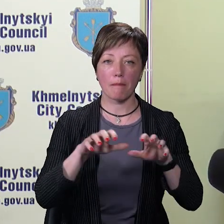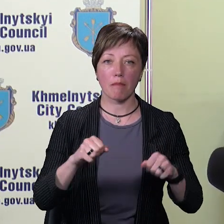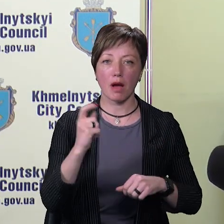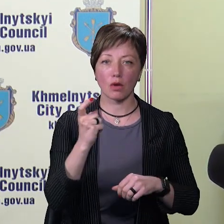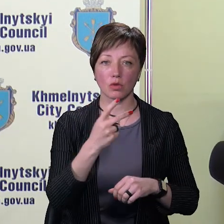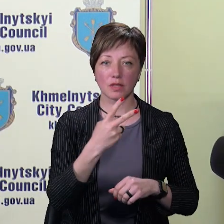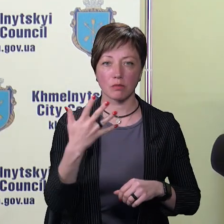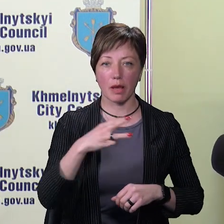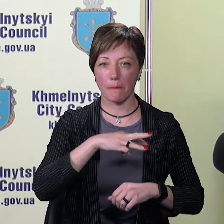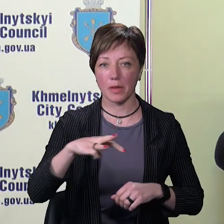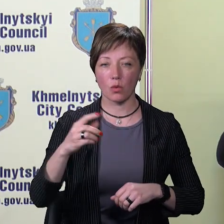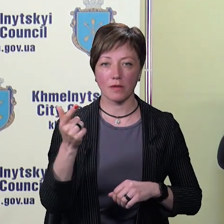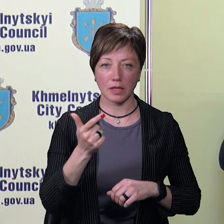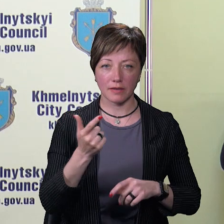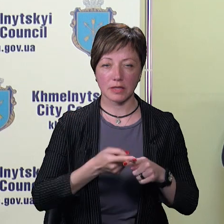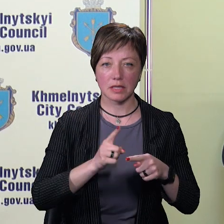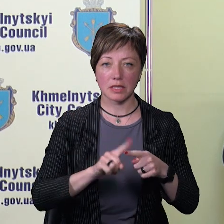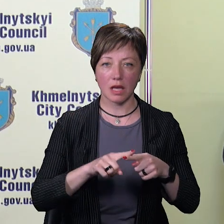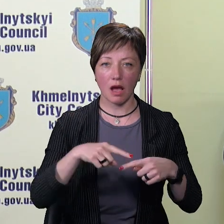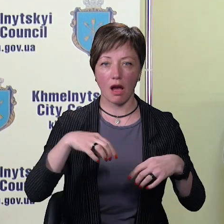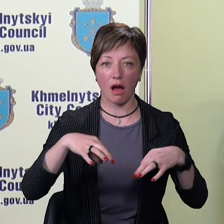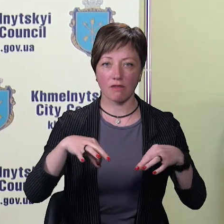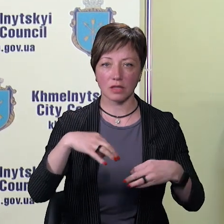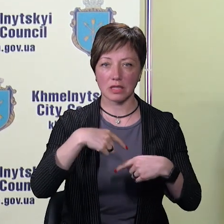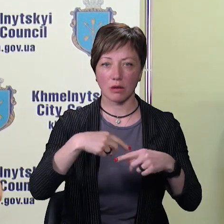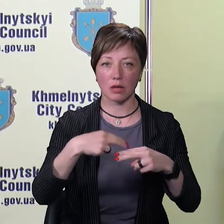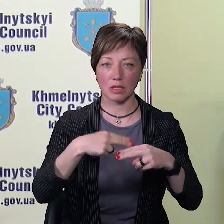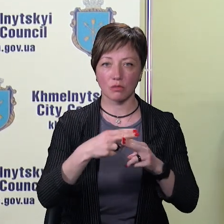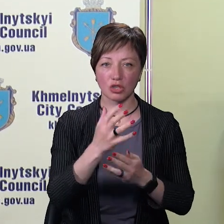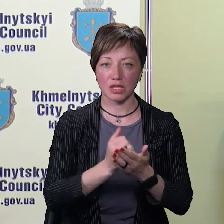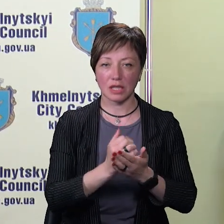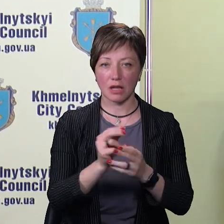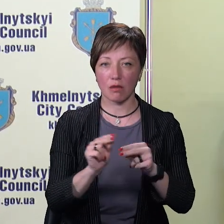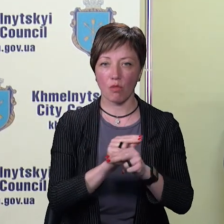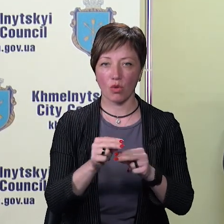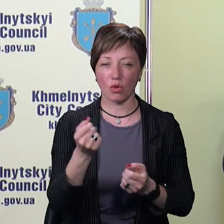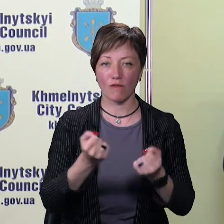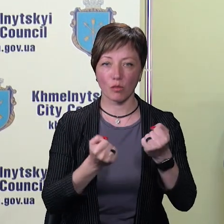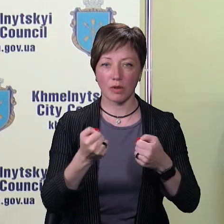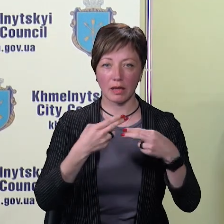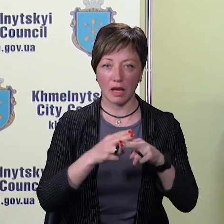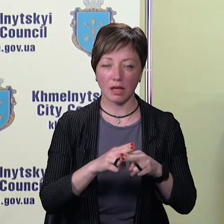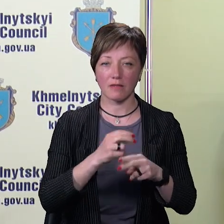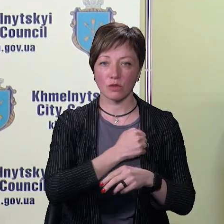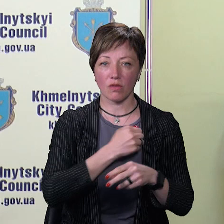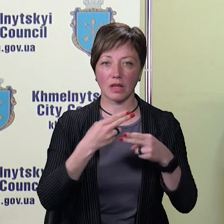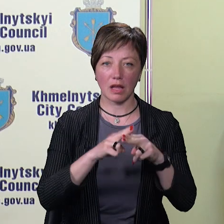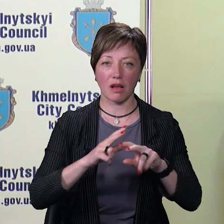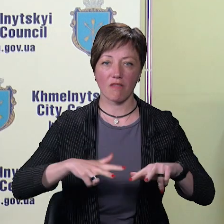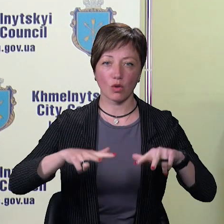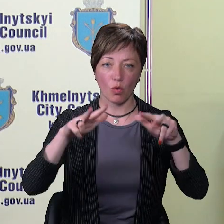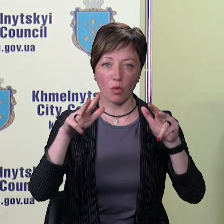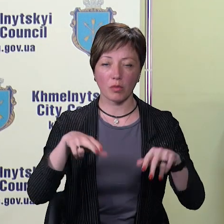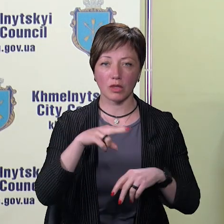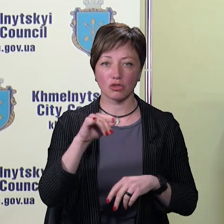25 мільйонів гривень. Це автозапчастини для ремонту автомобільної техніки, військової техніки, це традиційно квадрокоптери